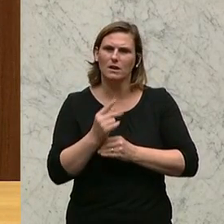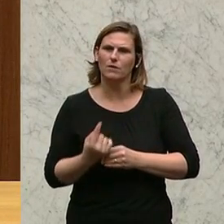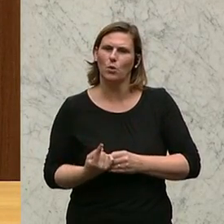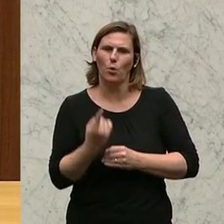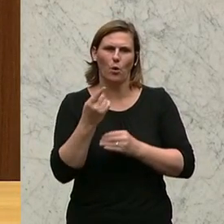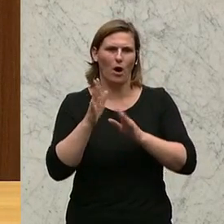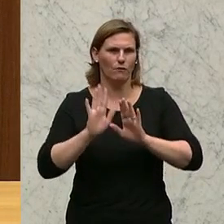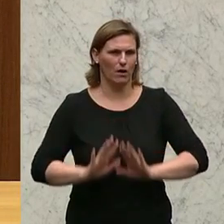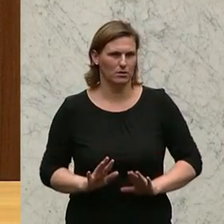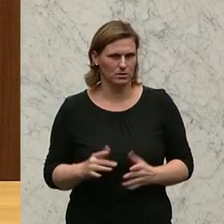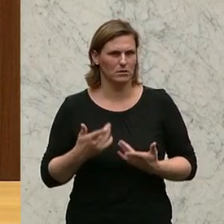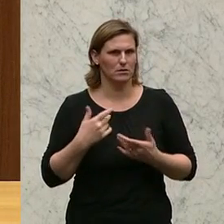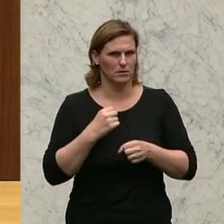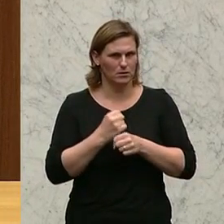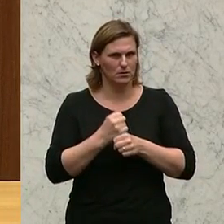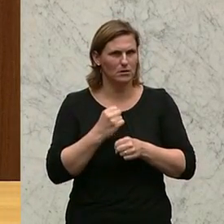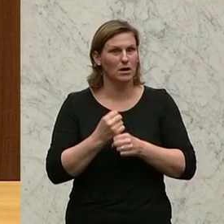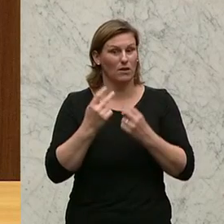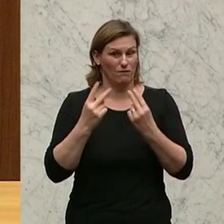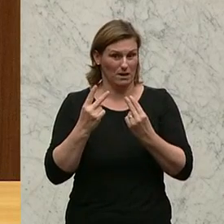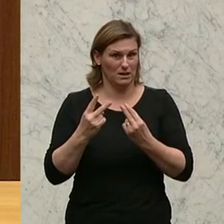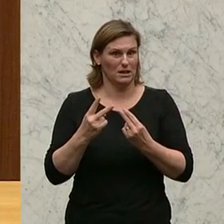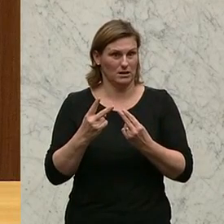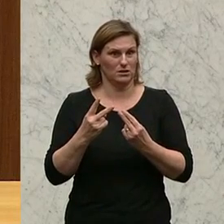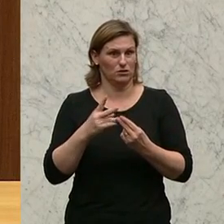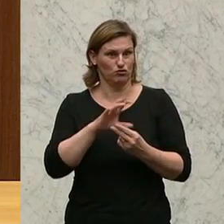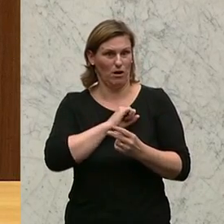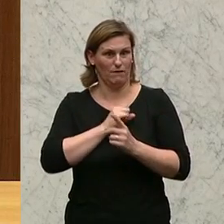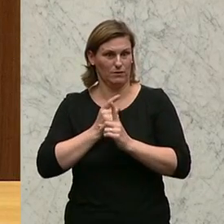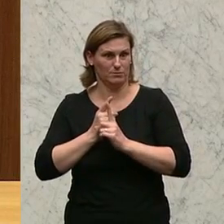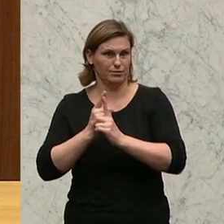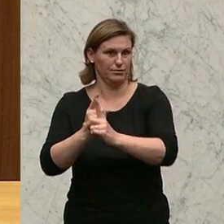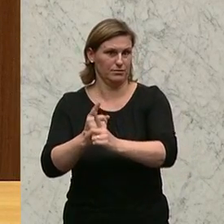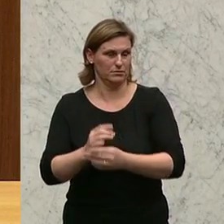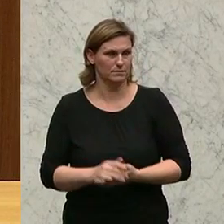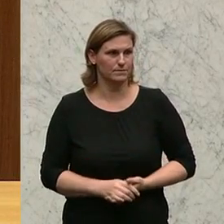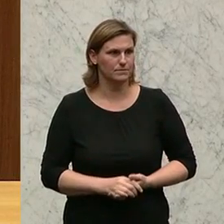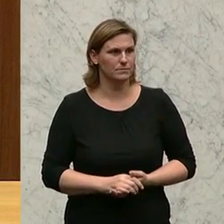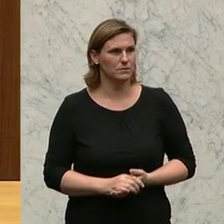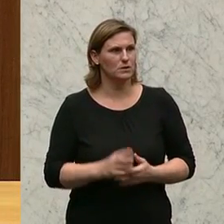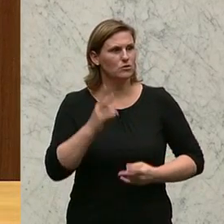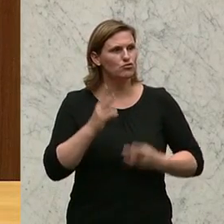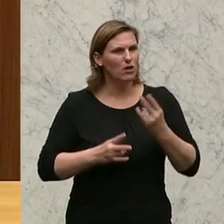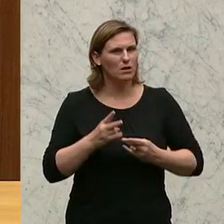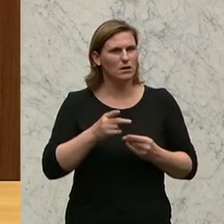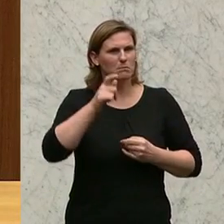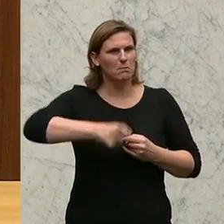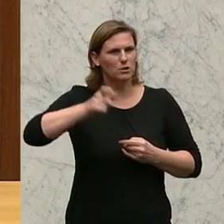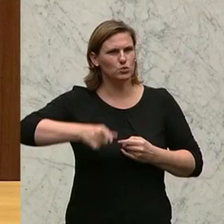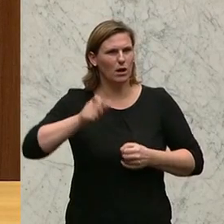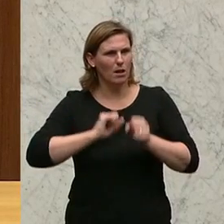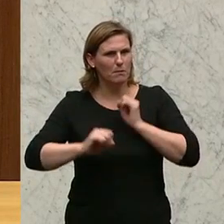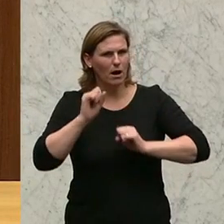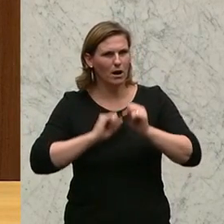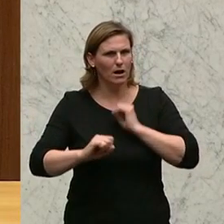Aufwand und es wäre sehr wichtig, das abzudecken. Und es wäre schade, wenn aus Personalmangel die